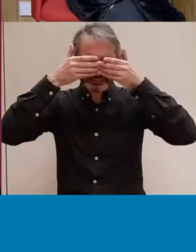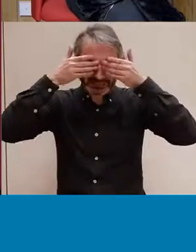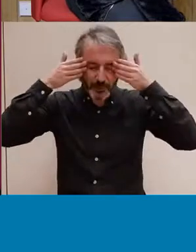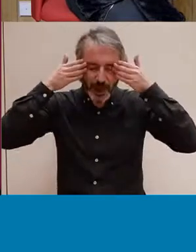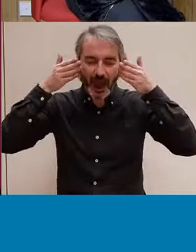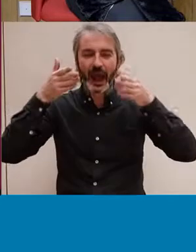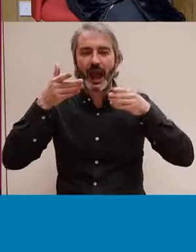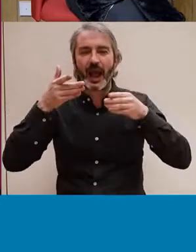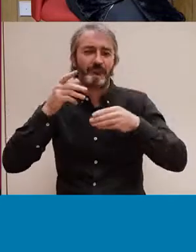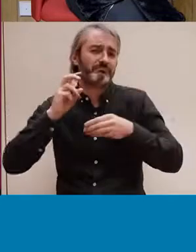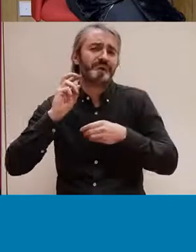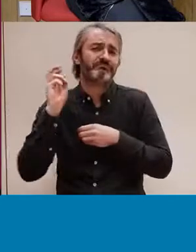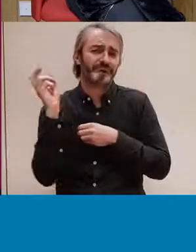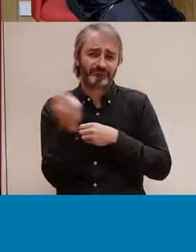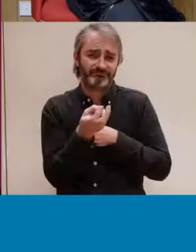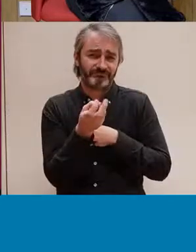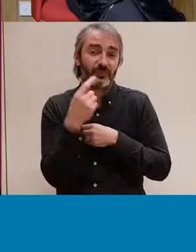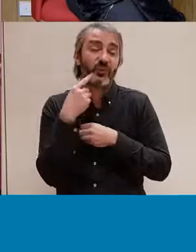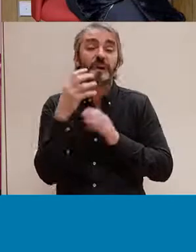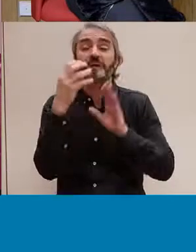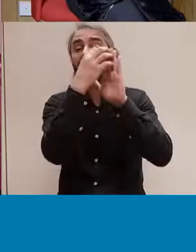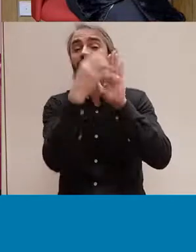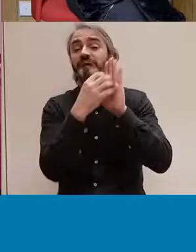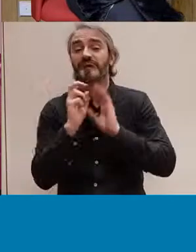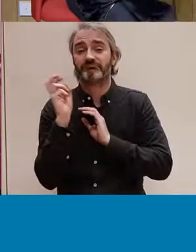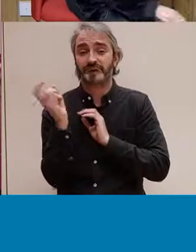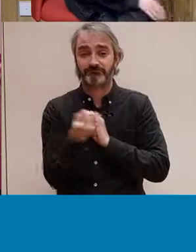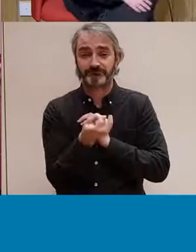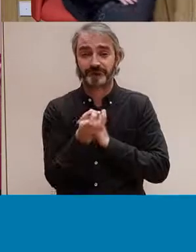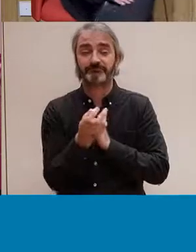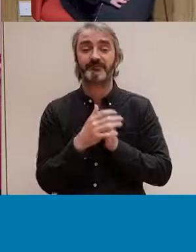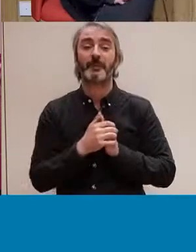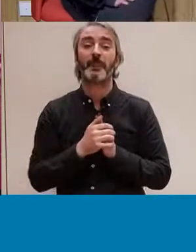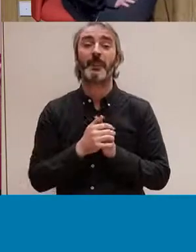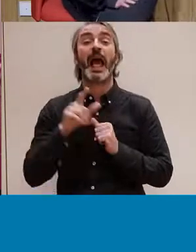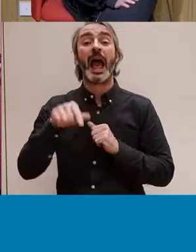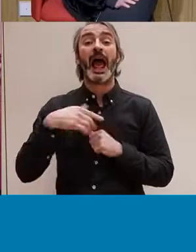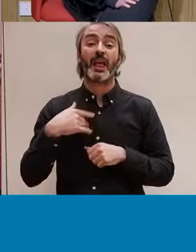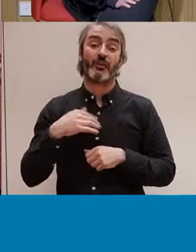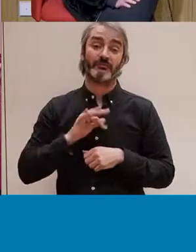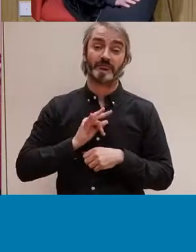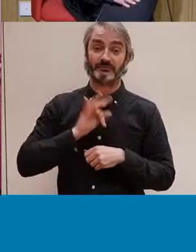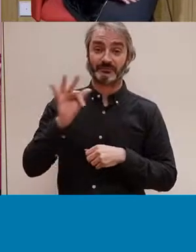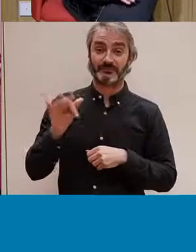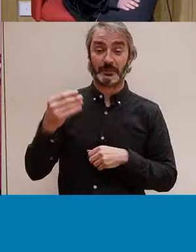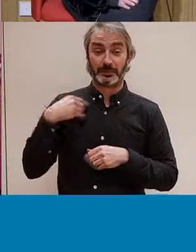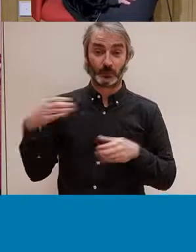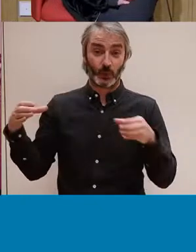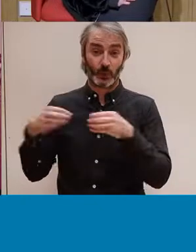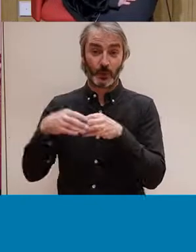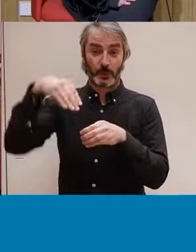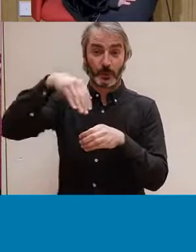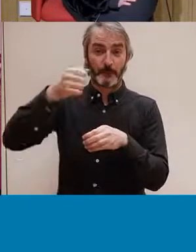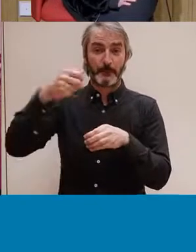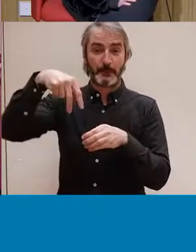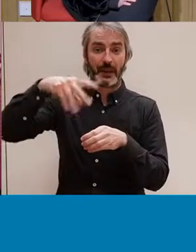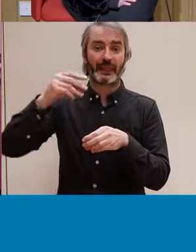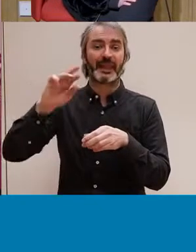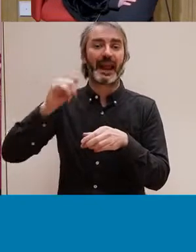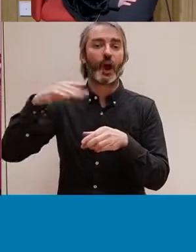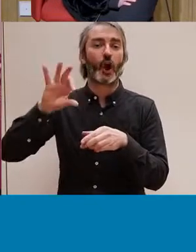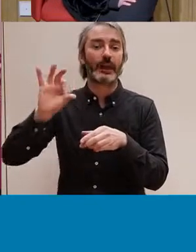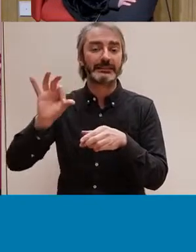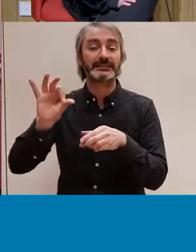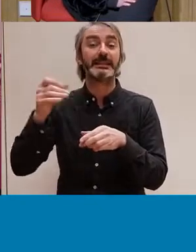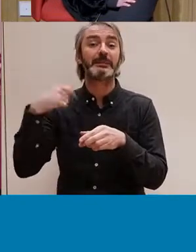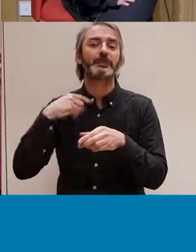Són diversos tips que us donem com a idees. I ara donaré pas a les mandrágores que faran la segona part de la